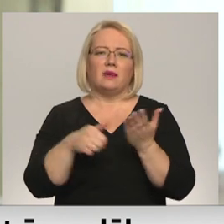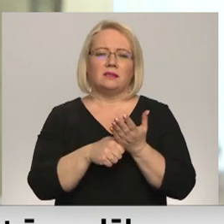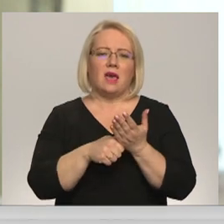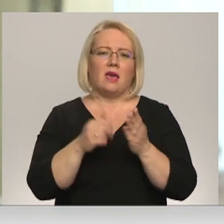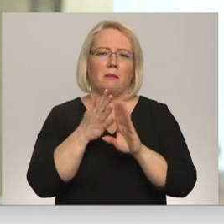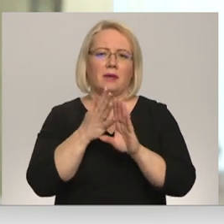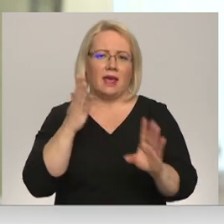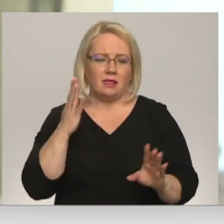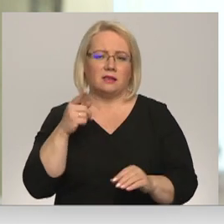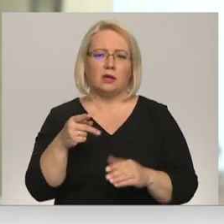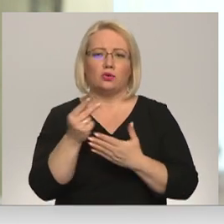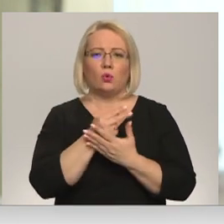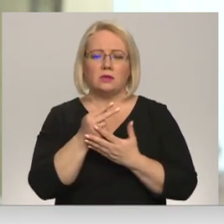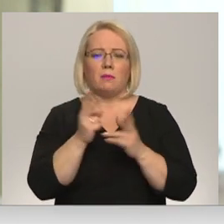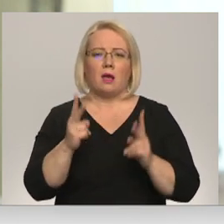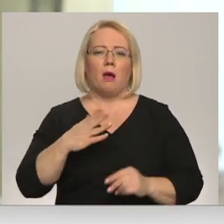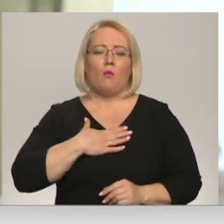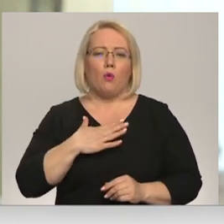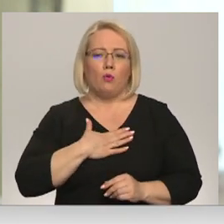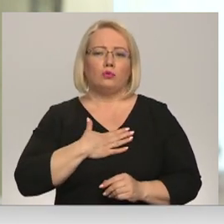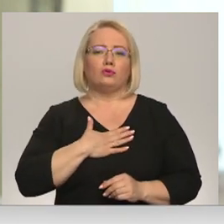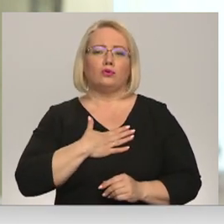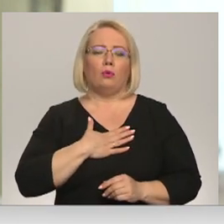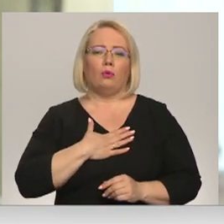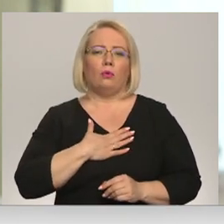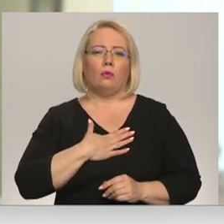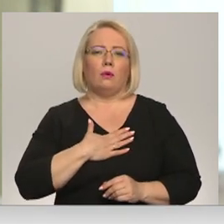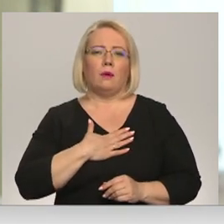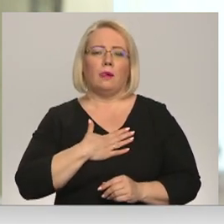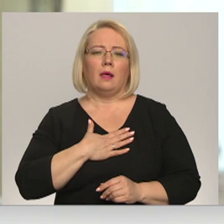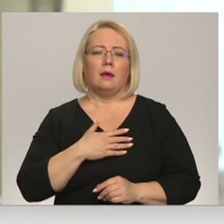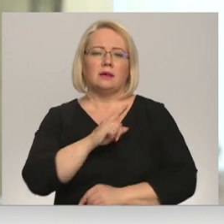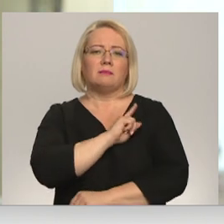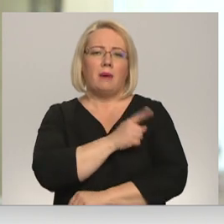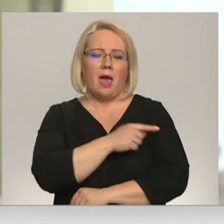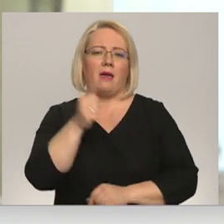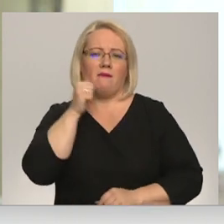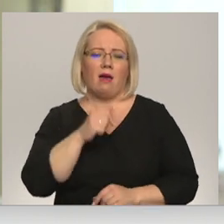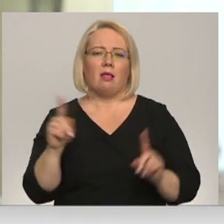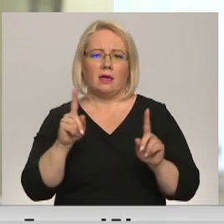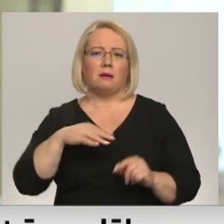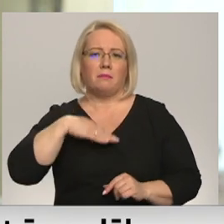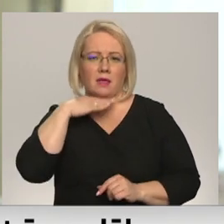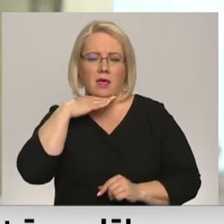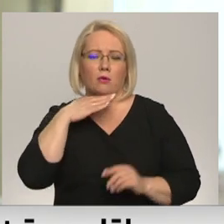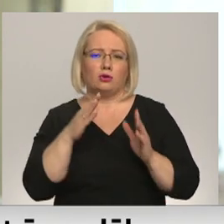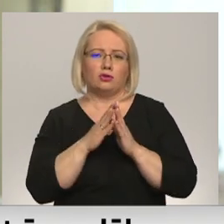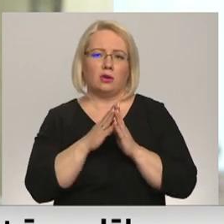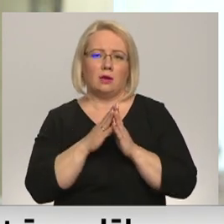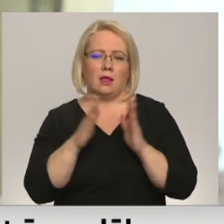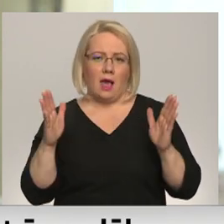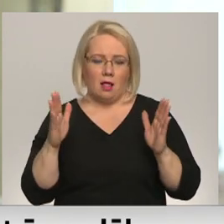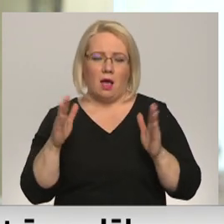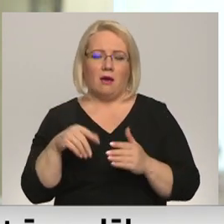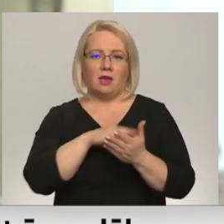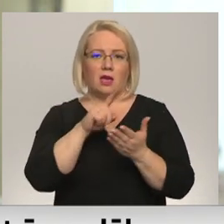rindas, tas nozīmē, ka mūsu kapacitāte vēl pietiekoši liela. Tas nozīmē,